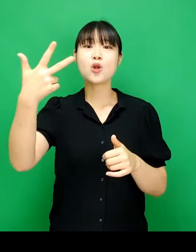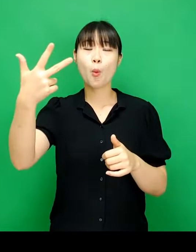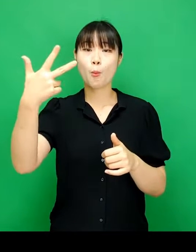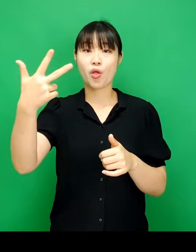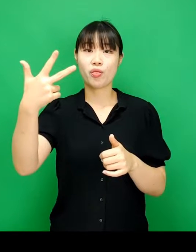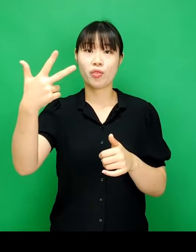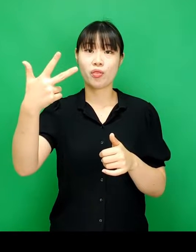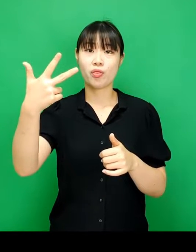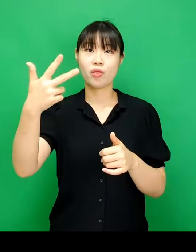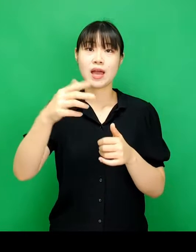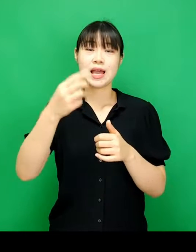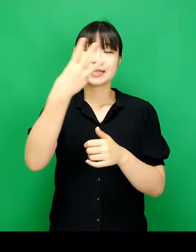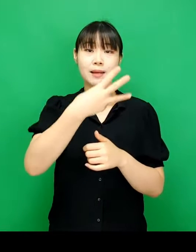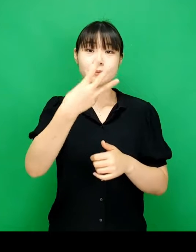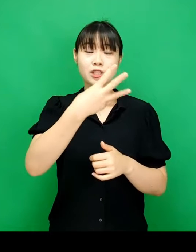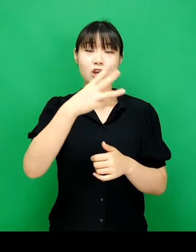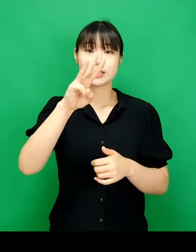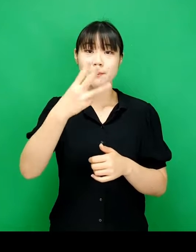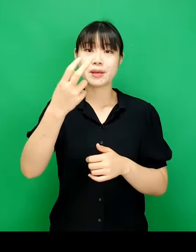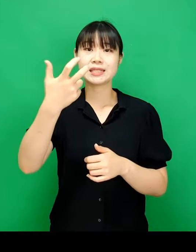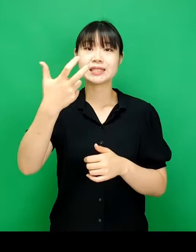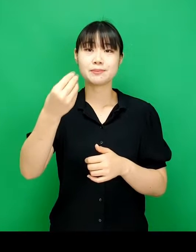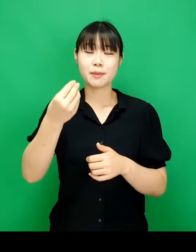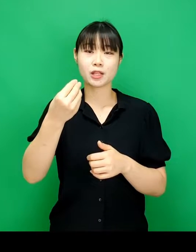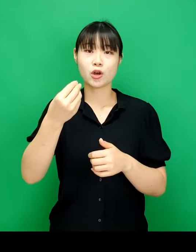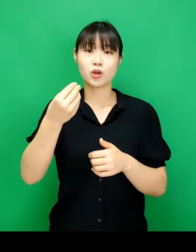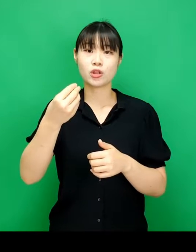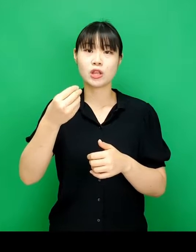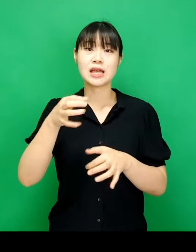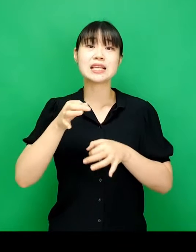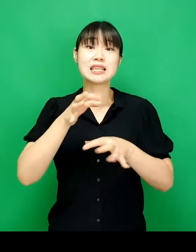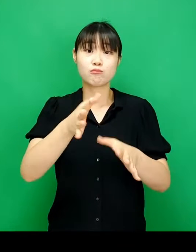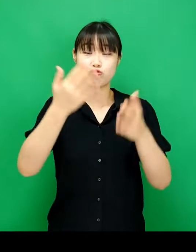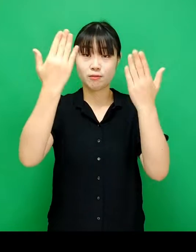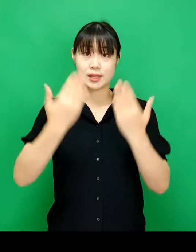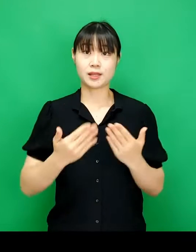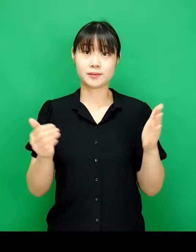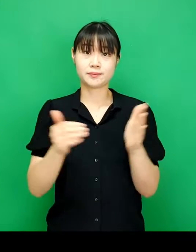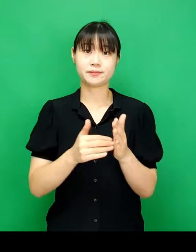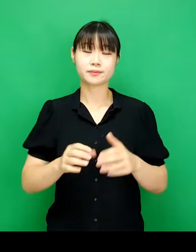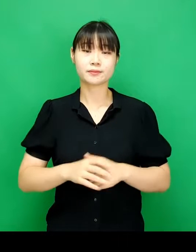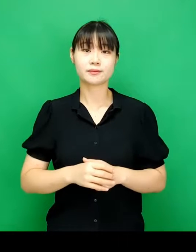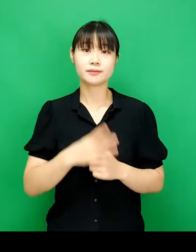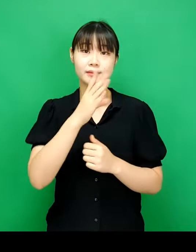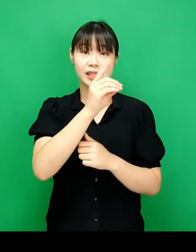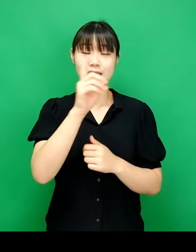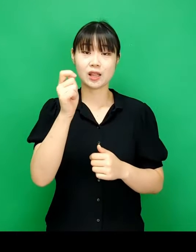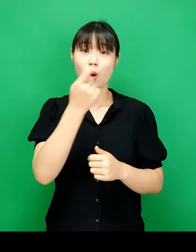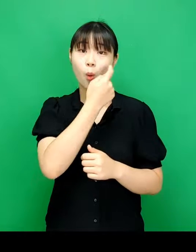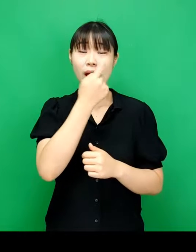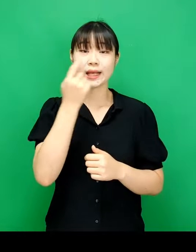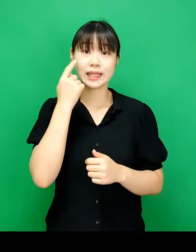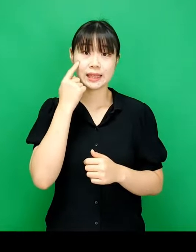후원자로부터 7번에 걸쳐서 3370만 원을 기부받았다고 나옵니다